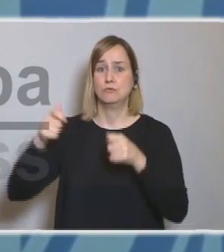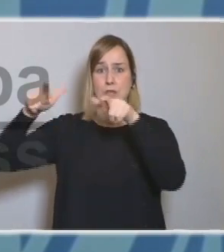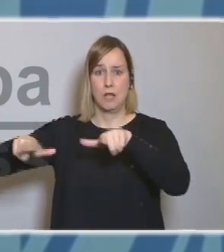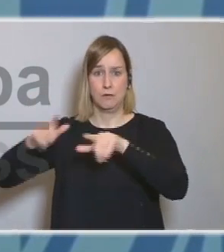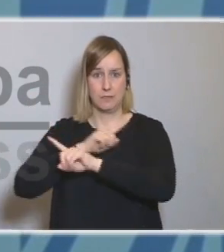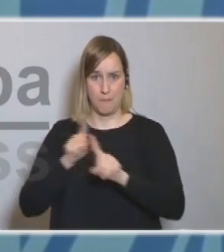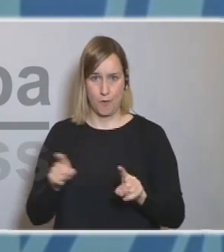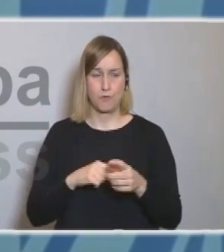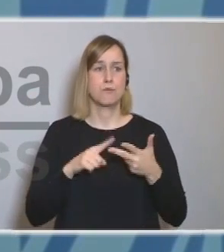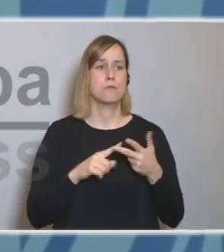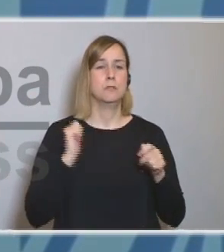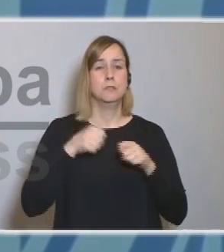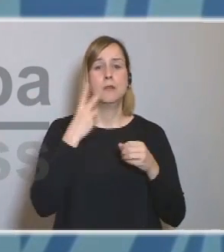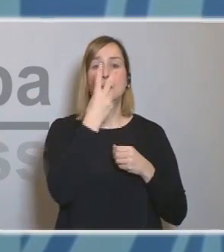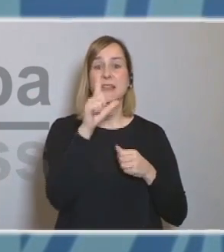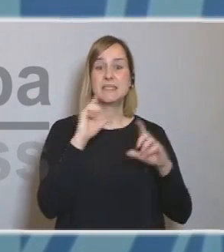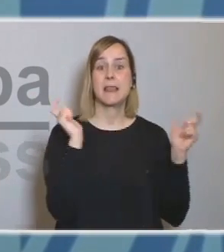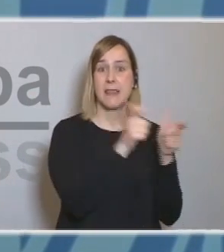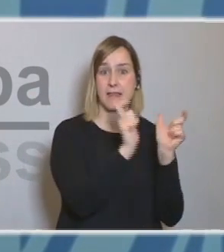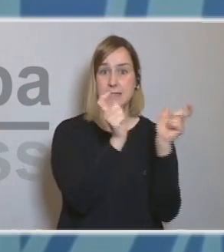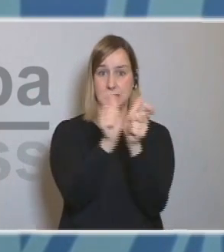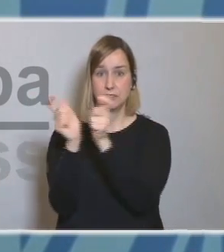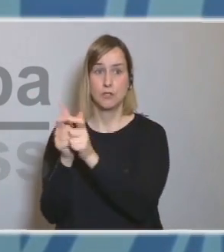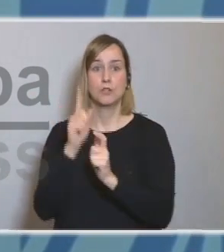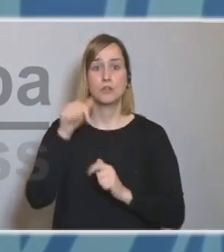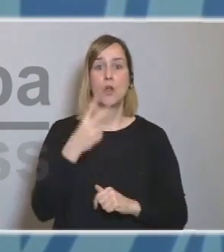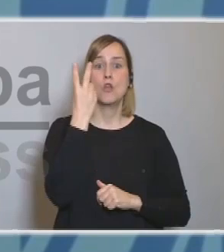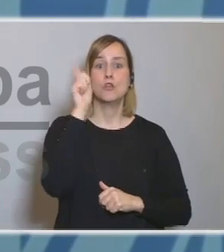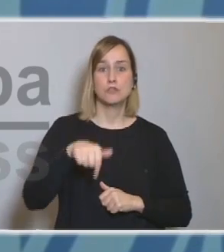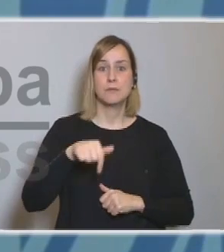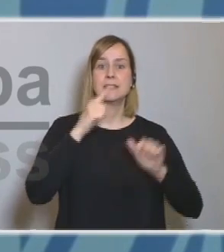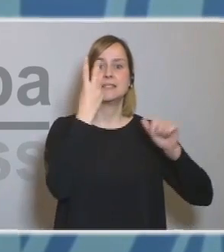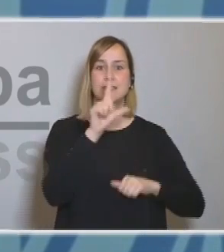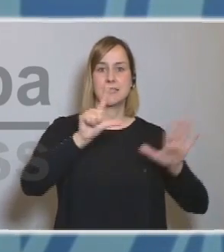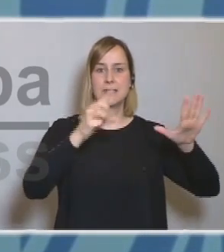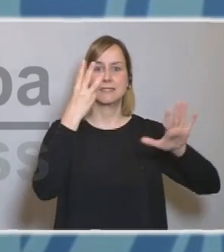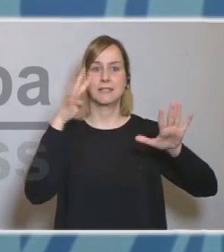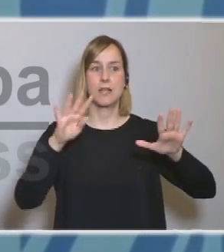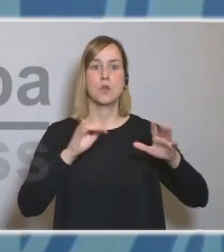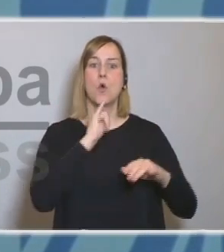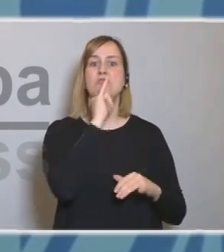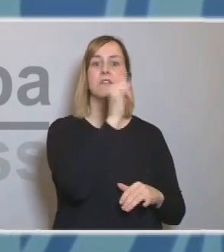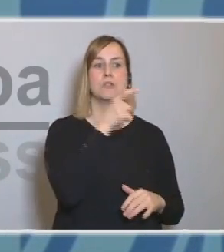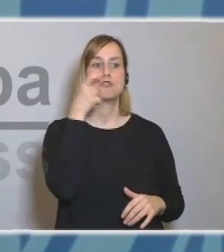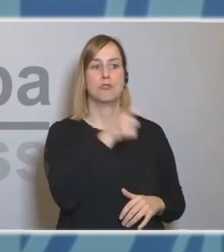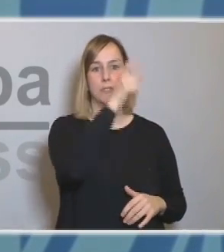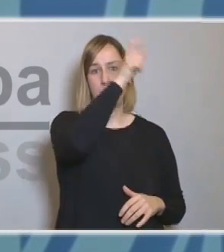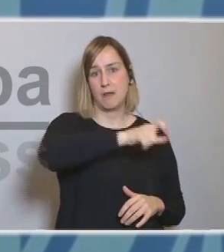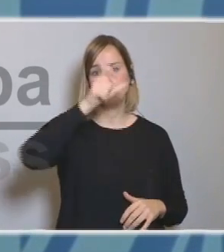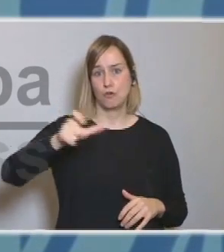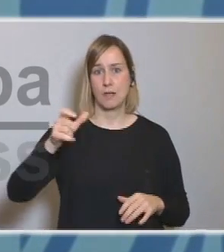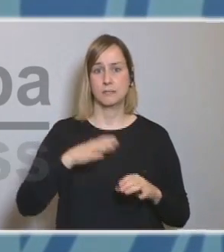S'han realitzat 27 detencions i s'han realitzat 2.739 actes de denúncia contra persones que